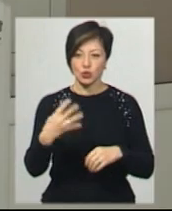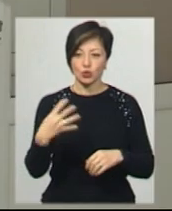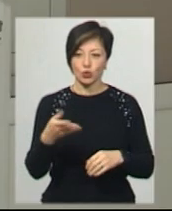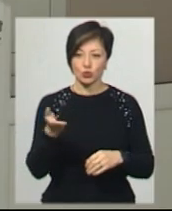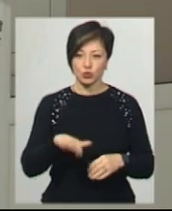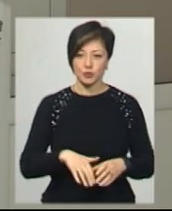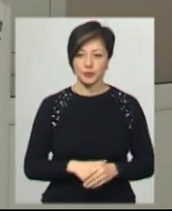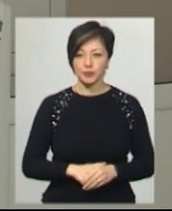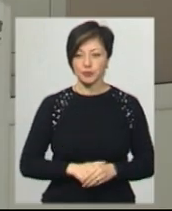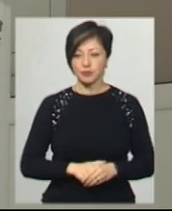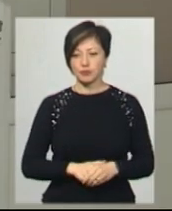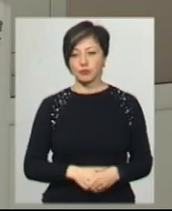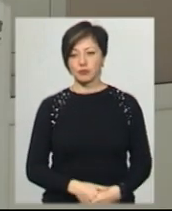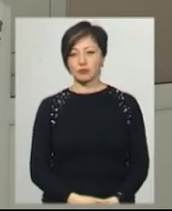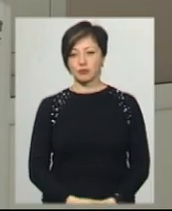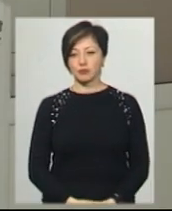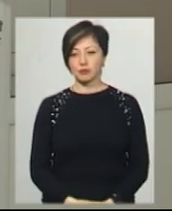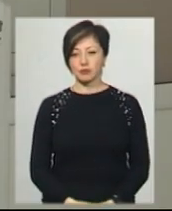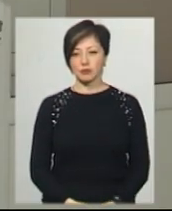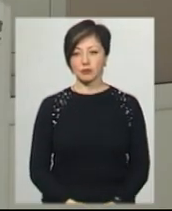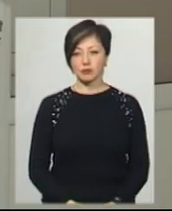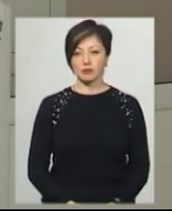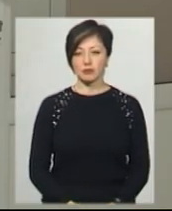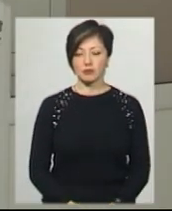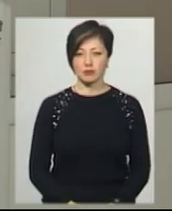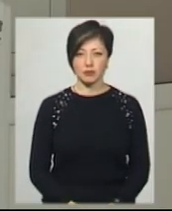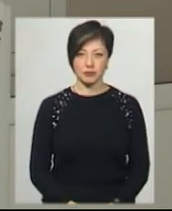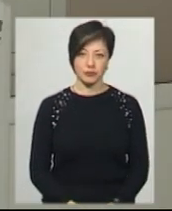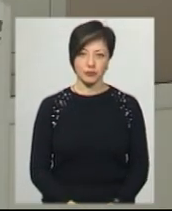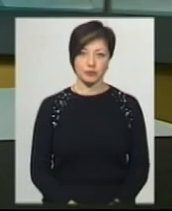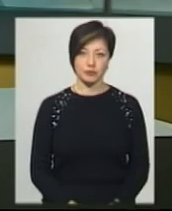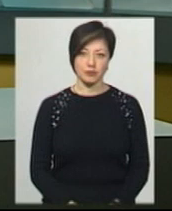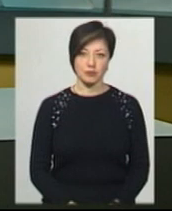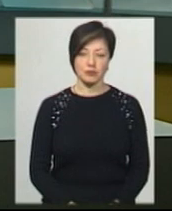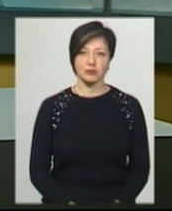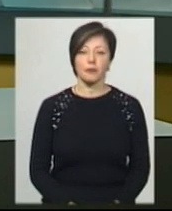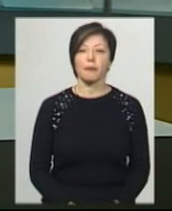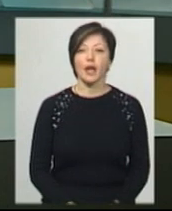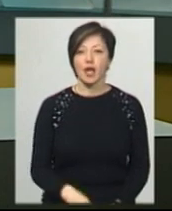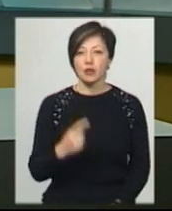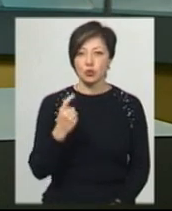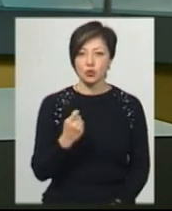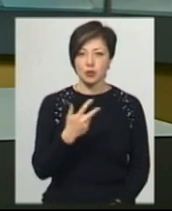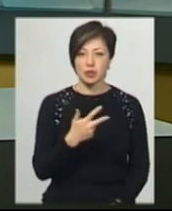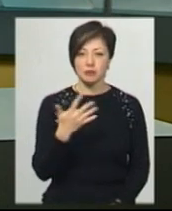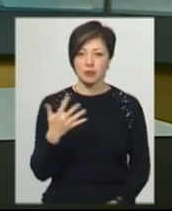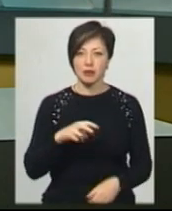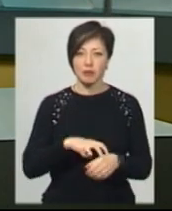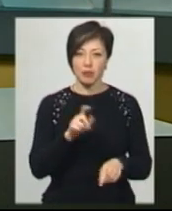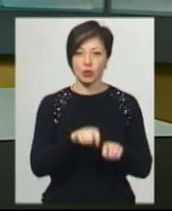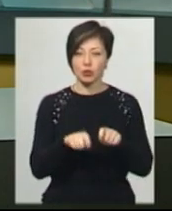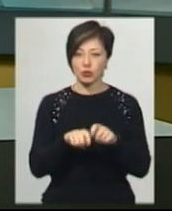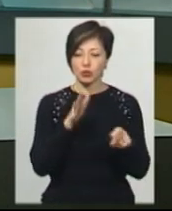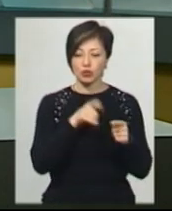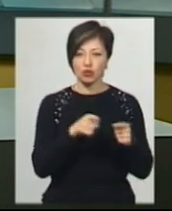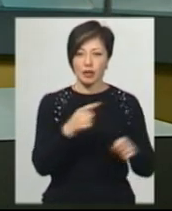апаратів. Тетяна Ворожцова, Олександр Горішевський. Новини на Суспільному. Хмельницький. 135 медиків протестовано за